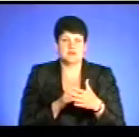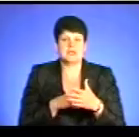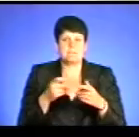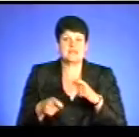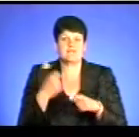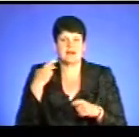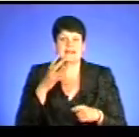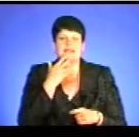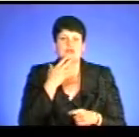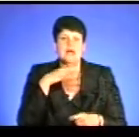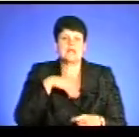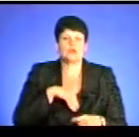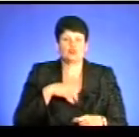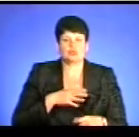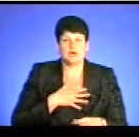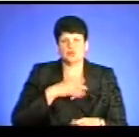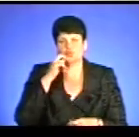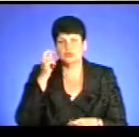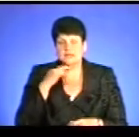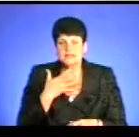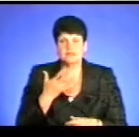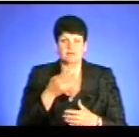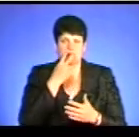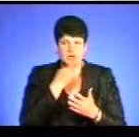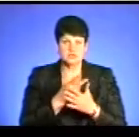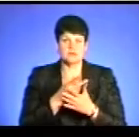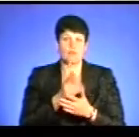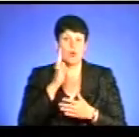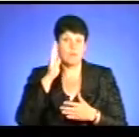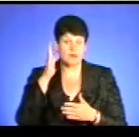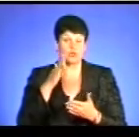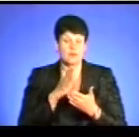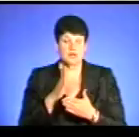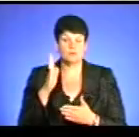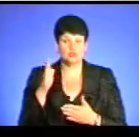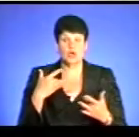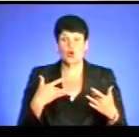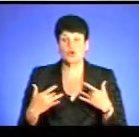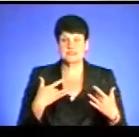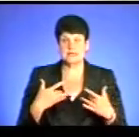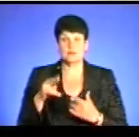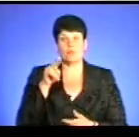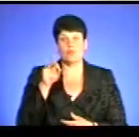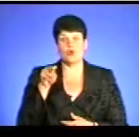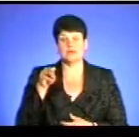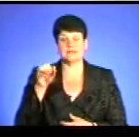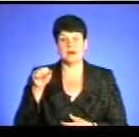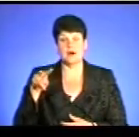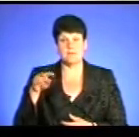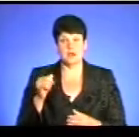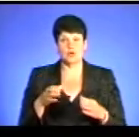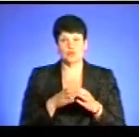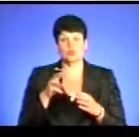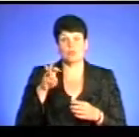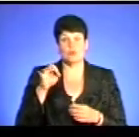країни. Ситуація зараз продовжується знову, тому що попереду, як ми вже говорили, має відбутися концерт Потапа та його підопічний гурт